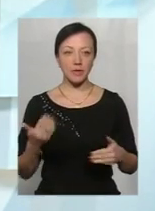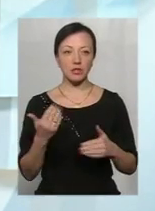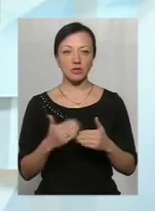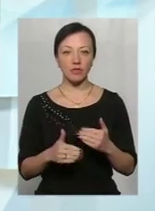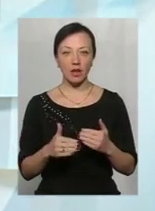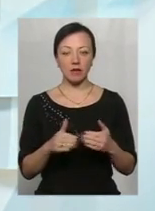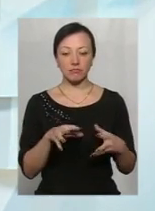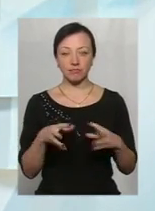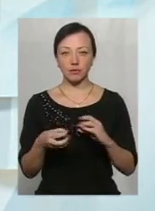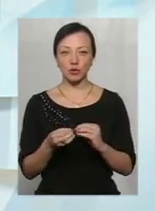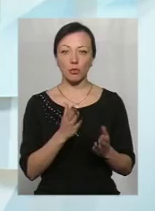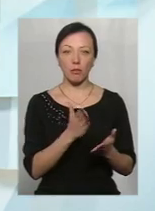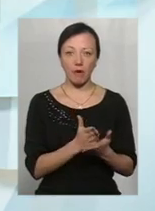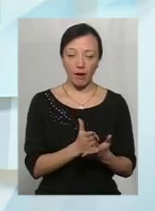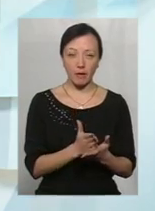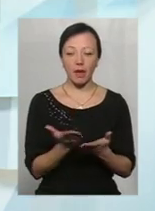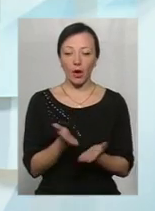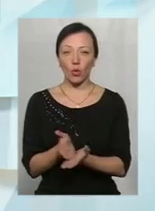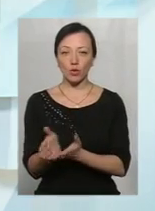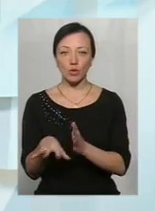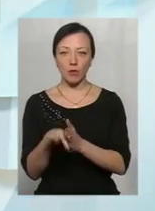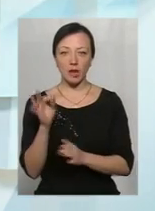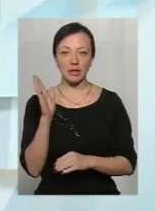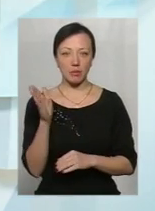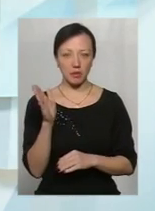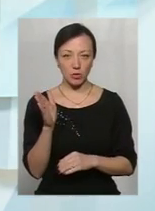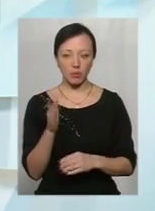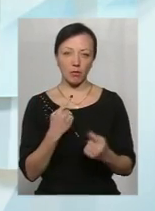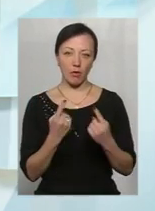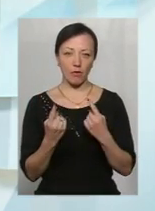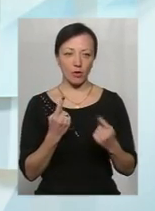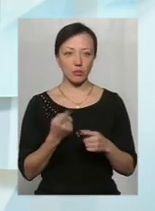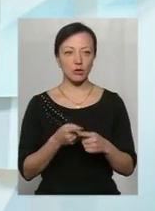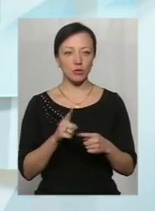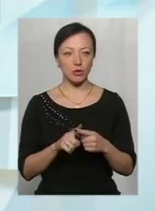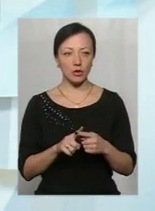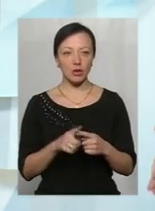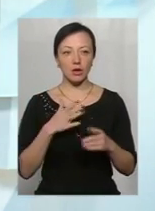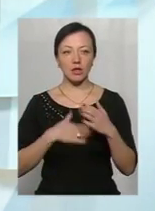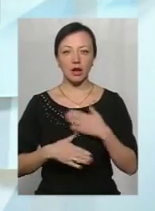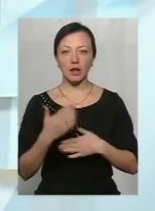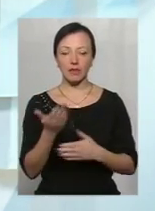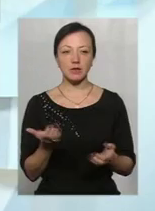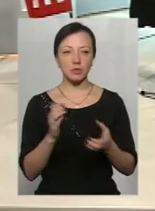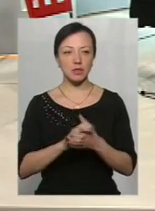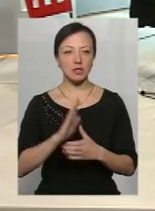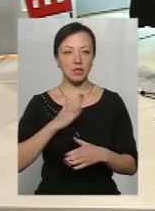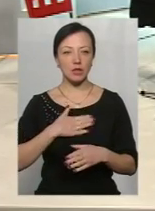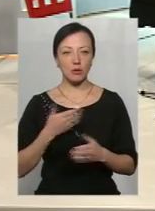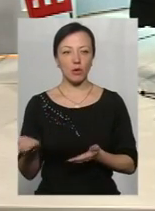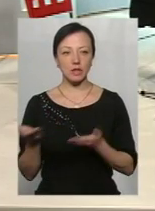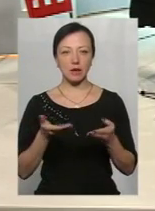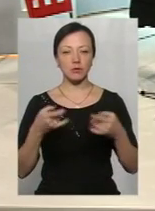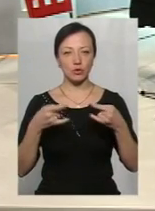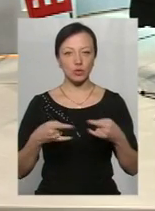зважимо те, що ми маємо і який курс обрати на майбутнє, поговоримо. Тому рада вас познайомити з нашими гостями у студії.